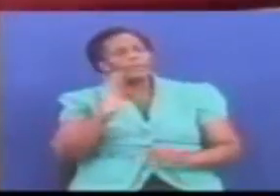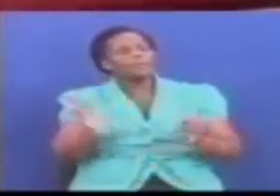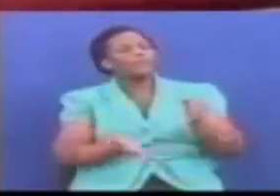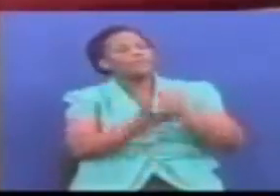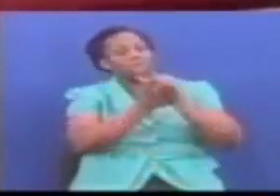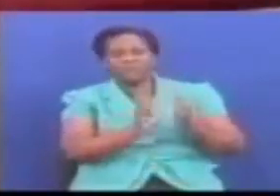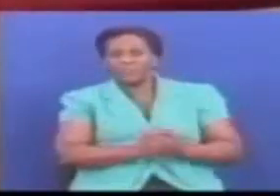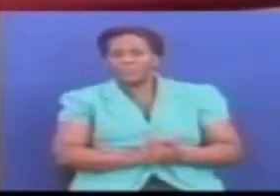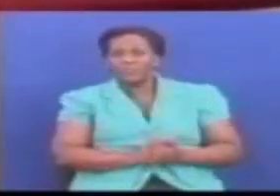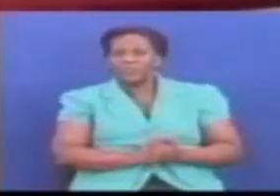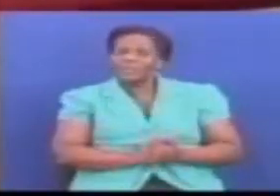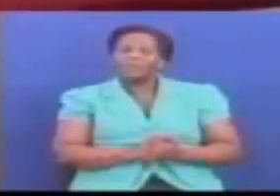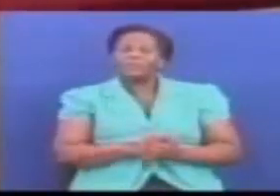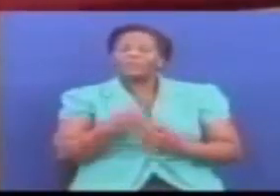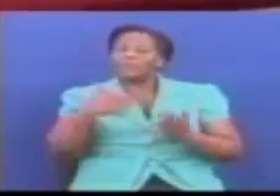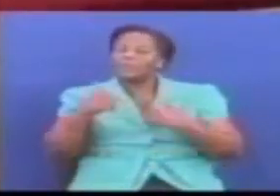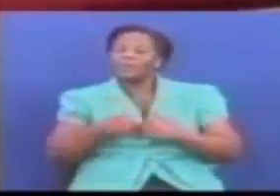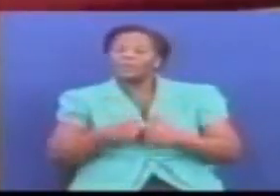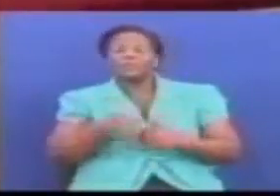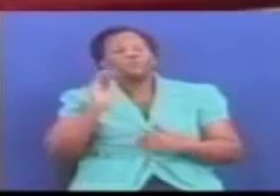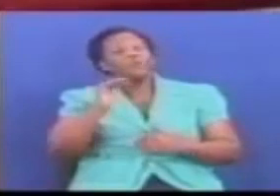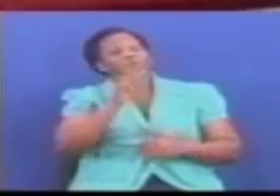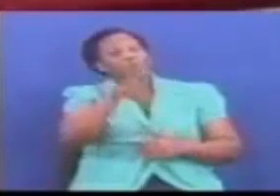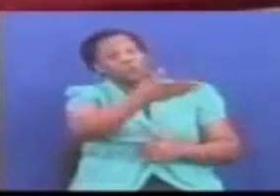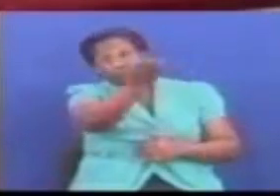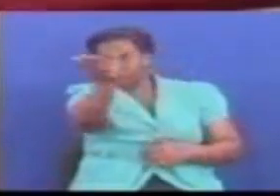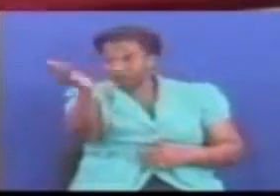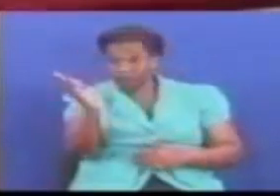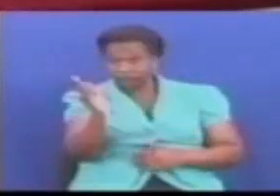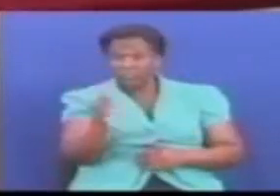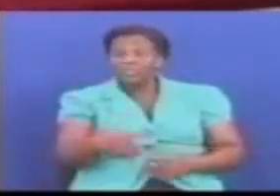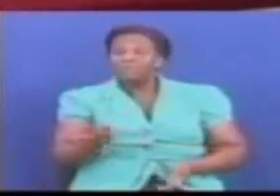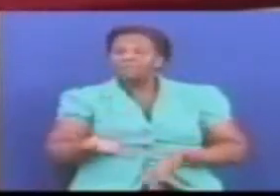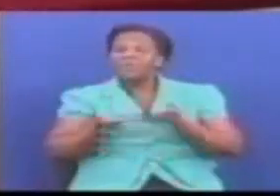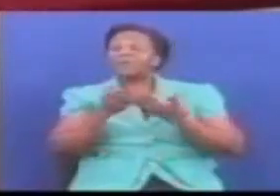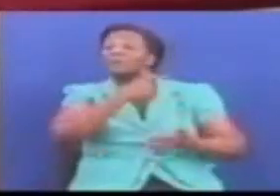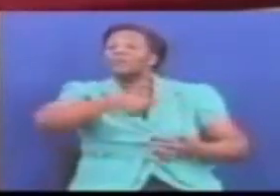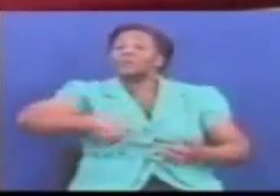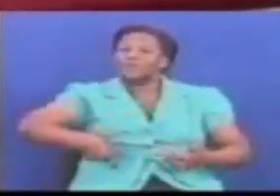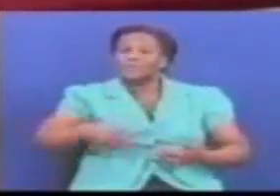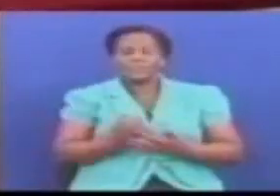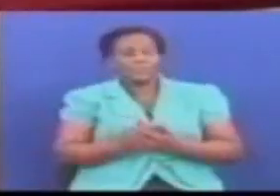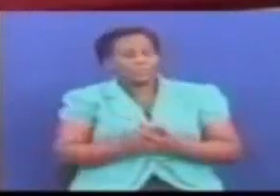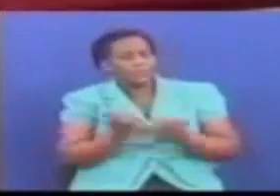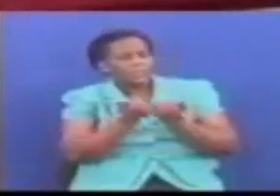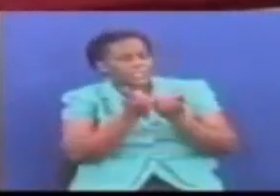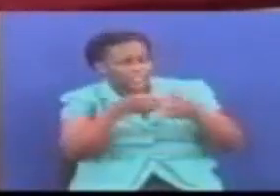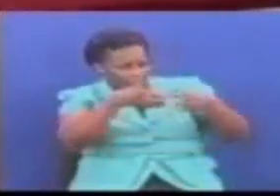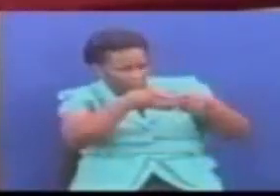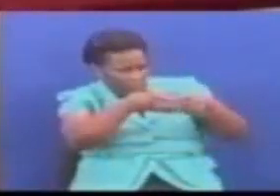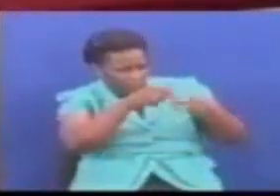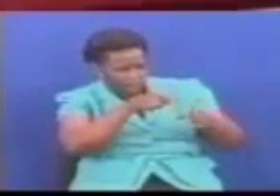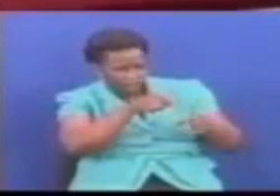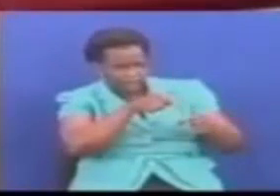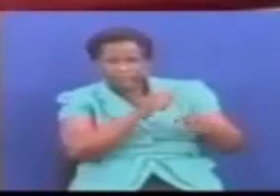kishia mwishimabu njekiti na watawazania Wata wanau tusikiriza Mwishimabu wa raisi Aliunda task force Ikaenda